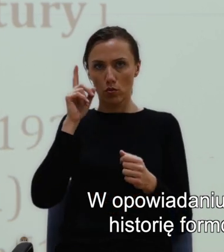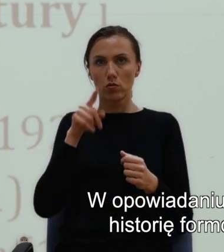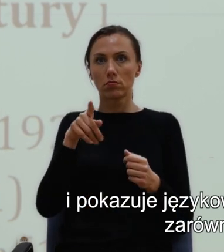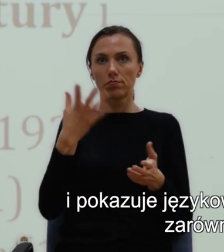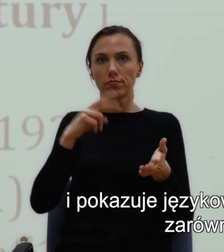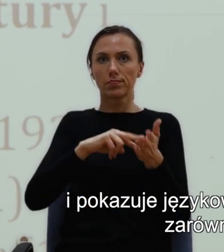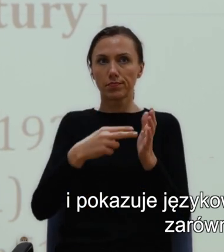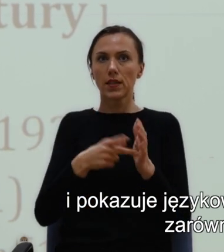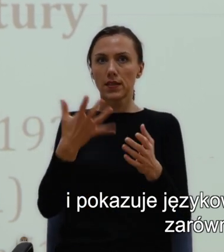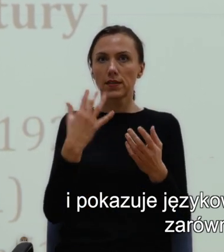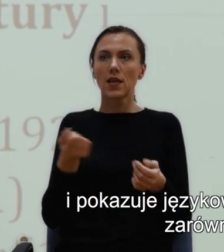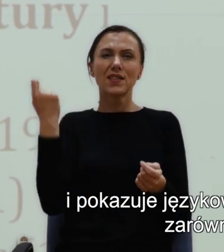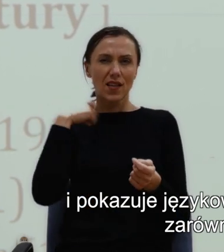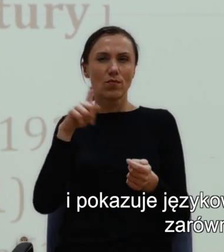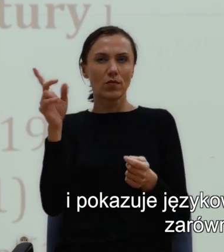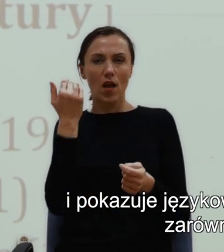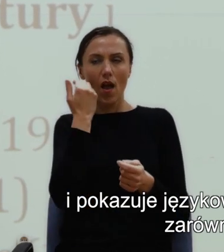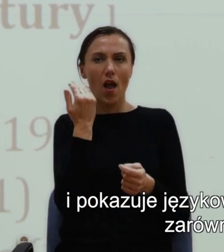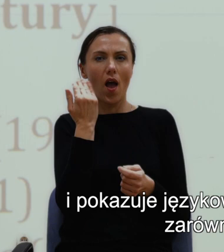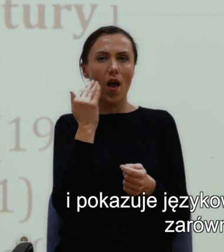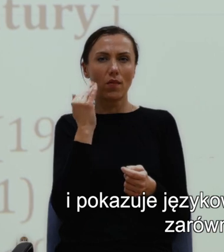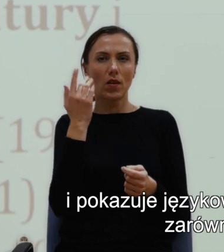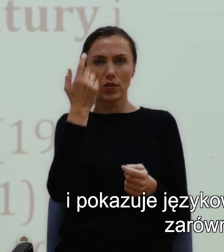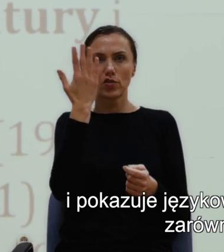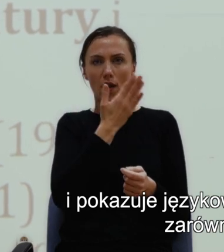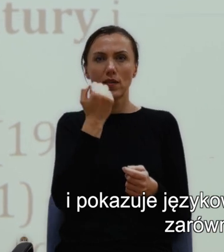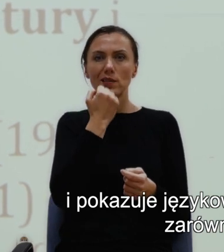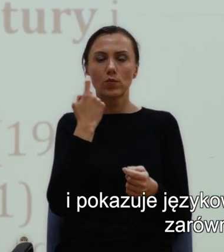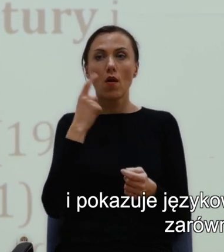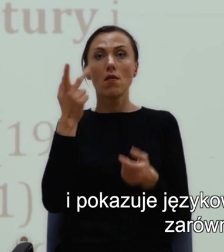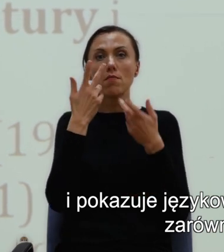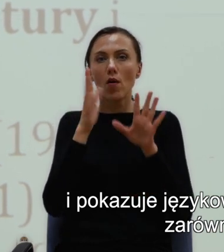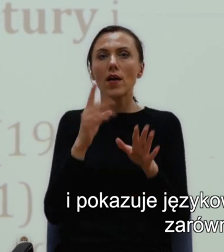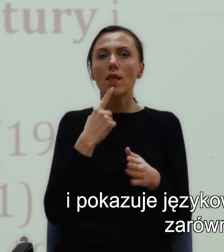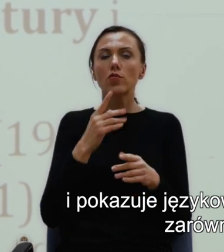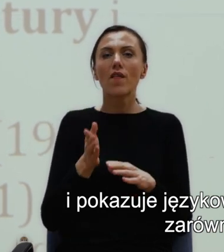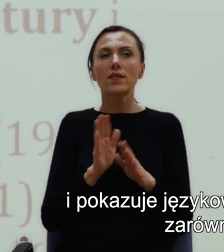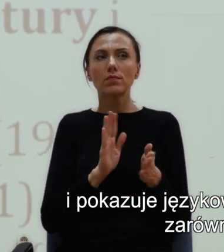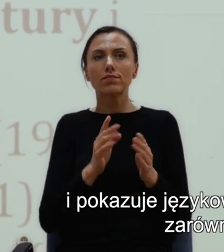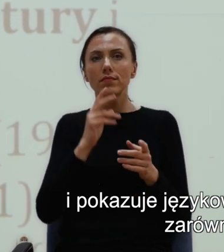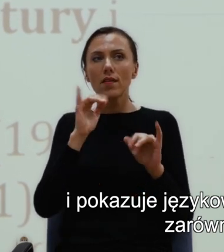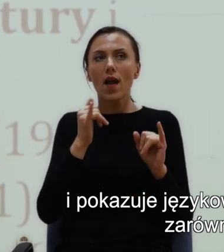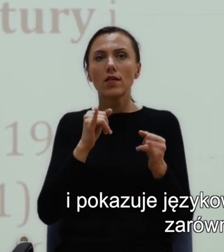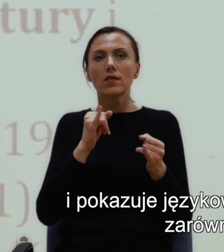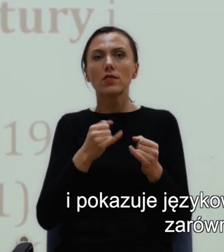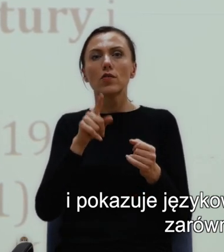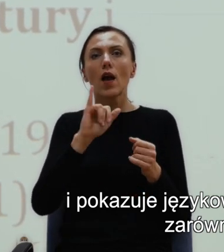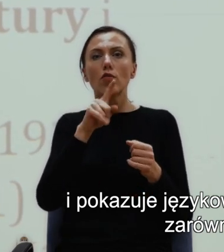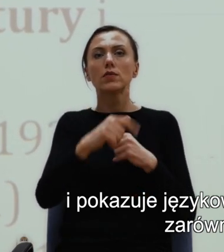Lynch i pokazuje językowe mechanizmy, które uwarunkowały